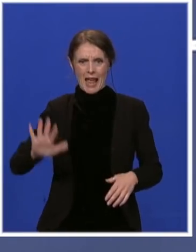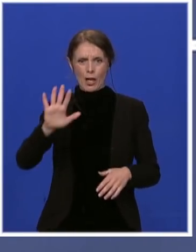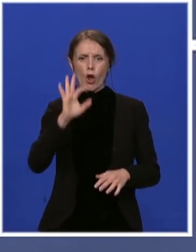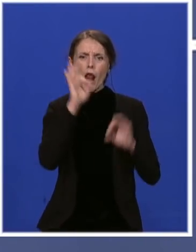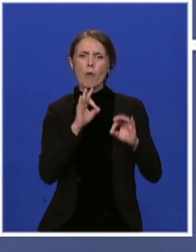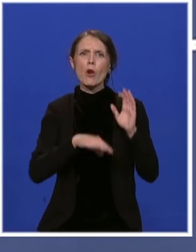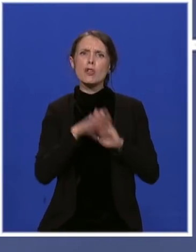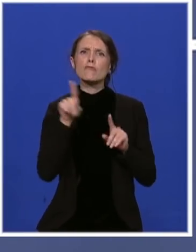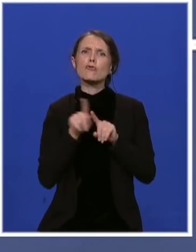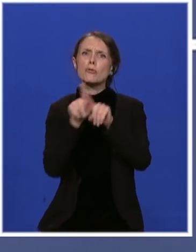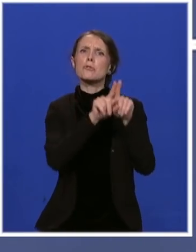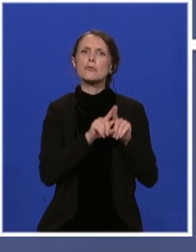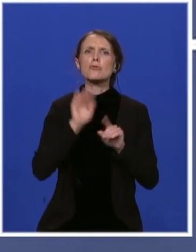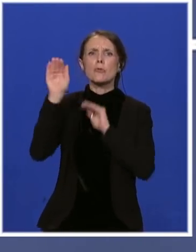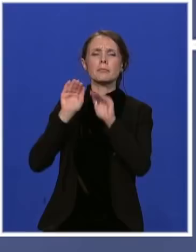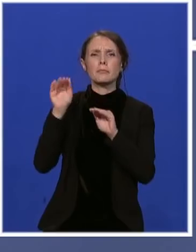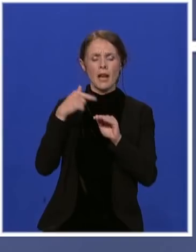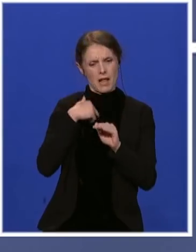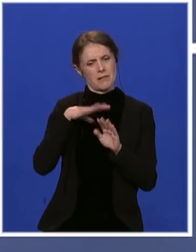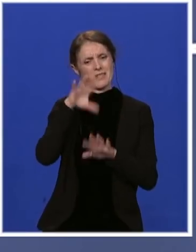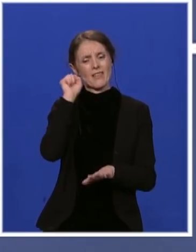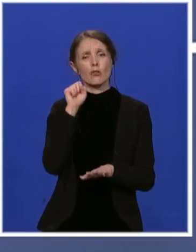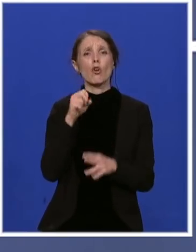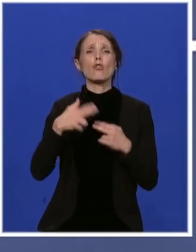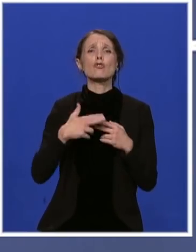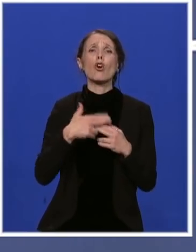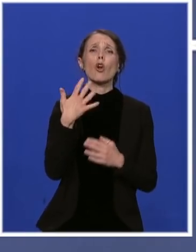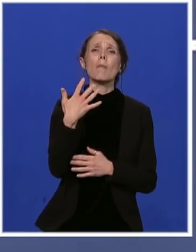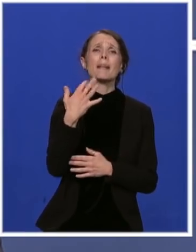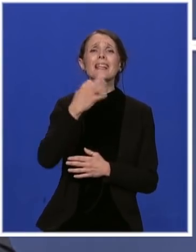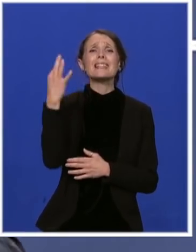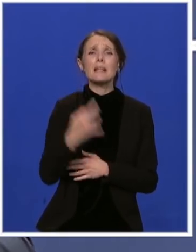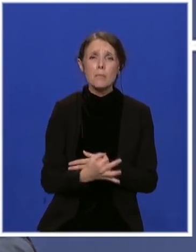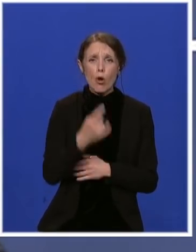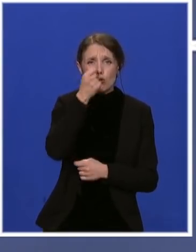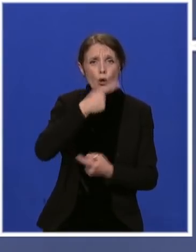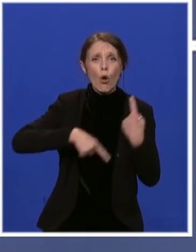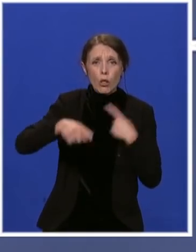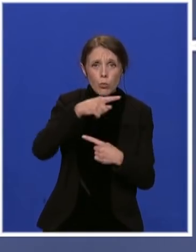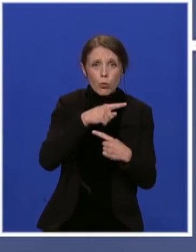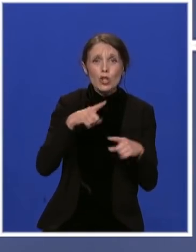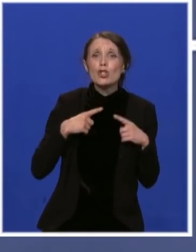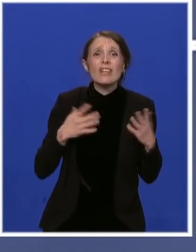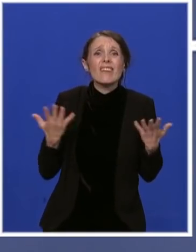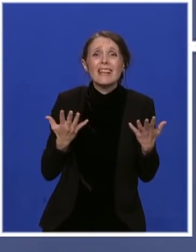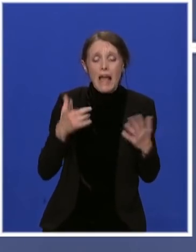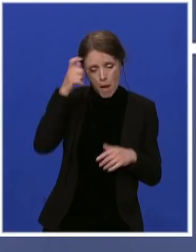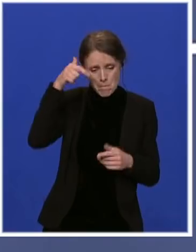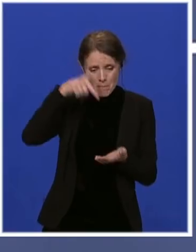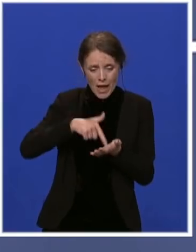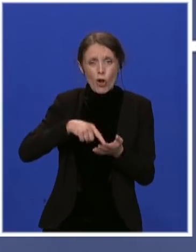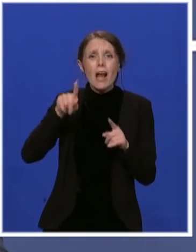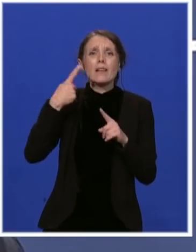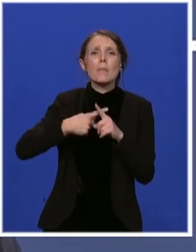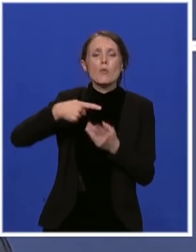prvi put sam došao do zaključka da nama gotovo 50% stanovništva živi u Beogradu i regionu oko Beograda.